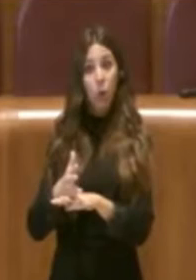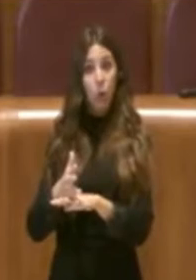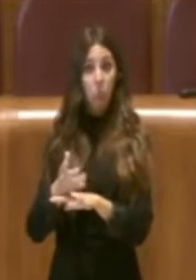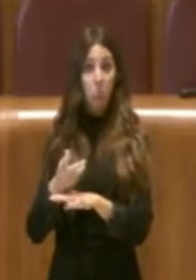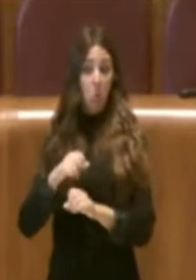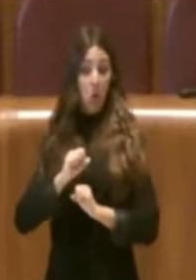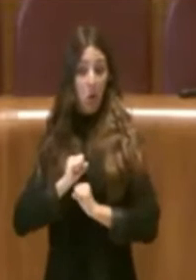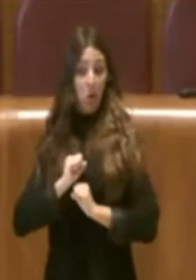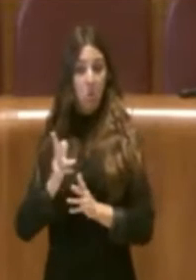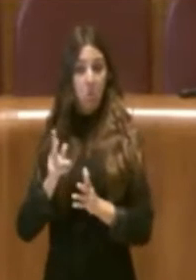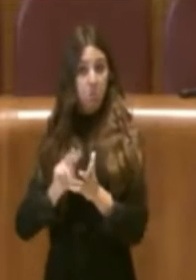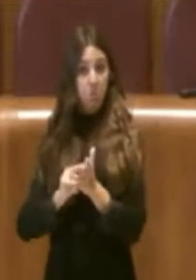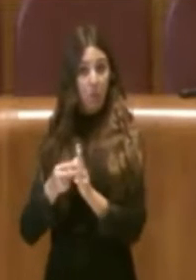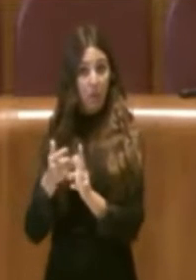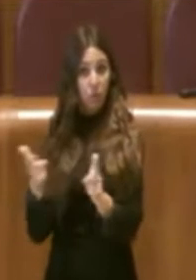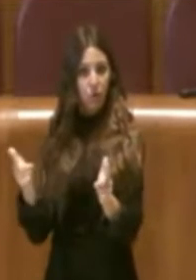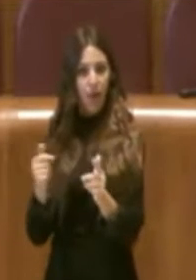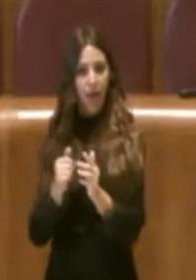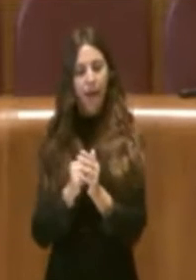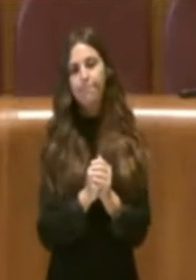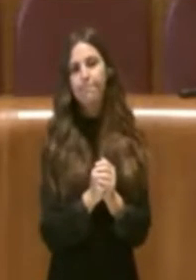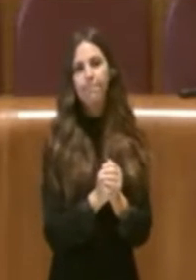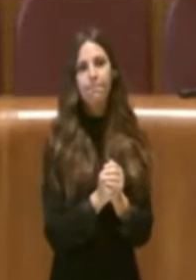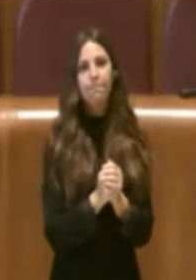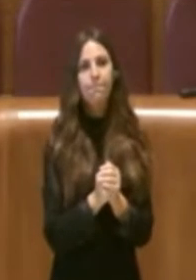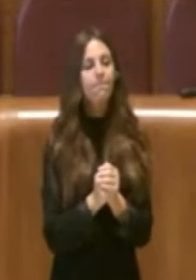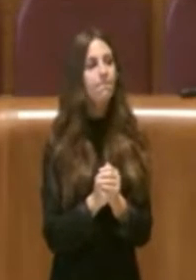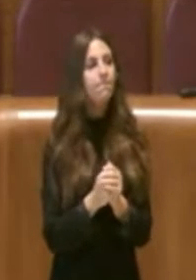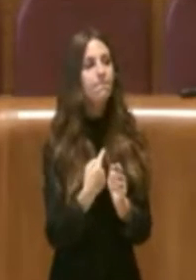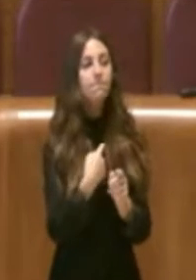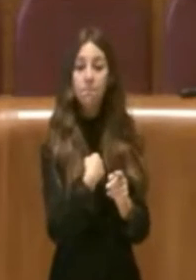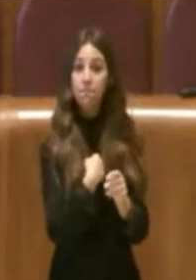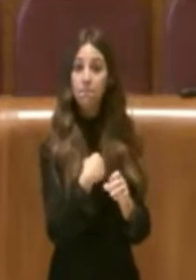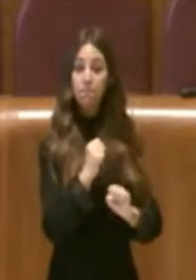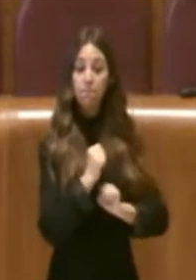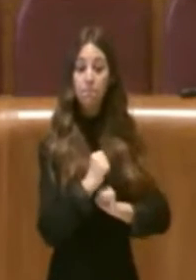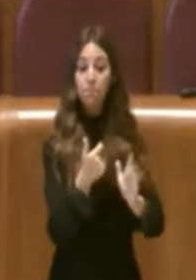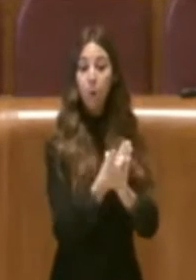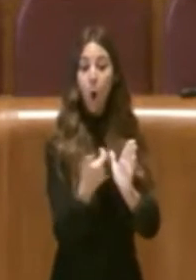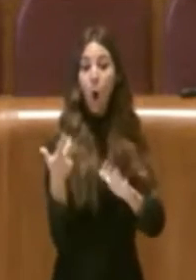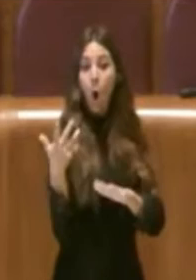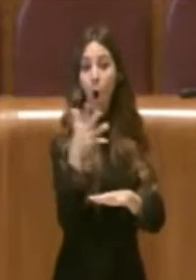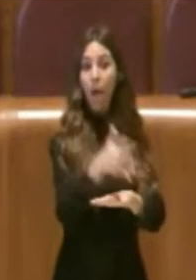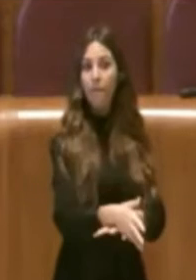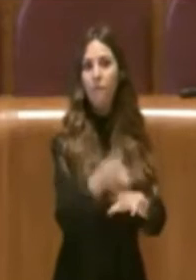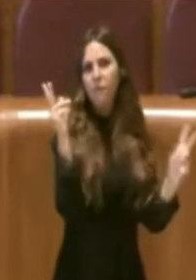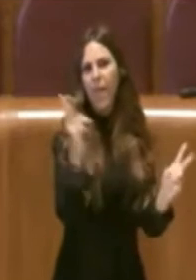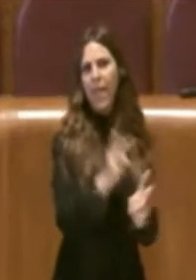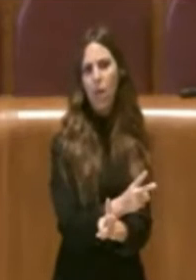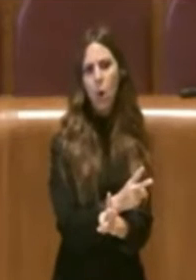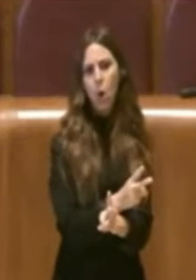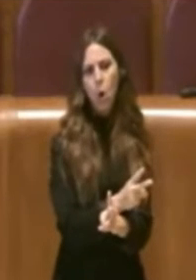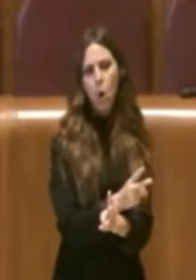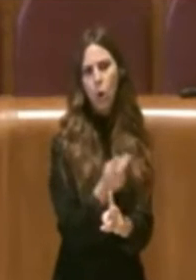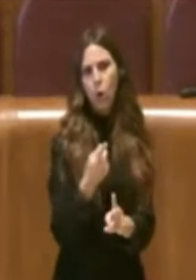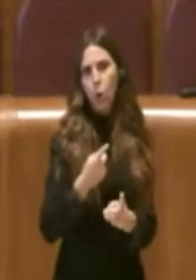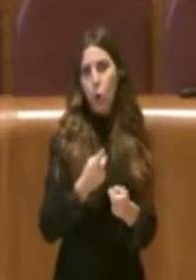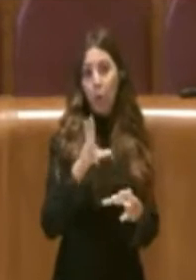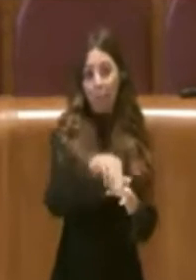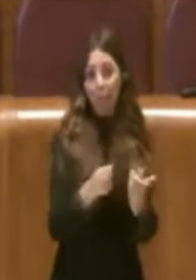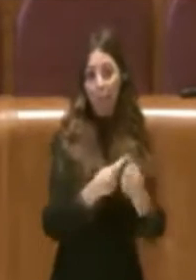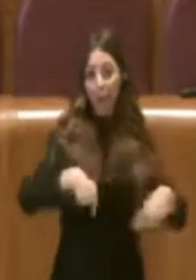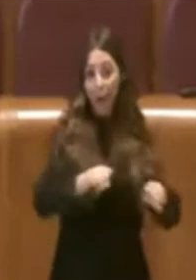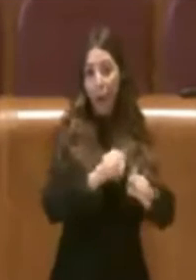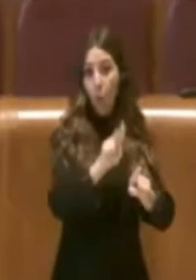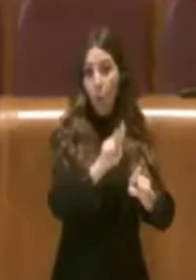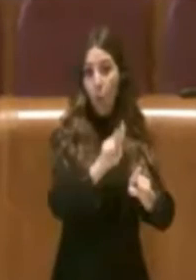siano particolari. Credo che sia importante intervenire. Io non faccio parte in questo momento della Commissione Urbanistica,